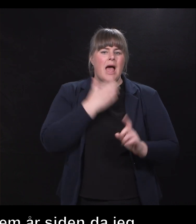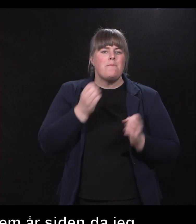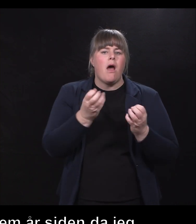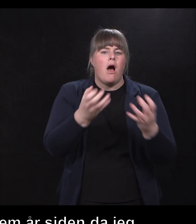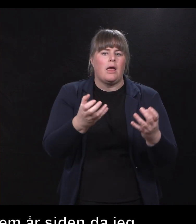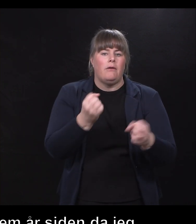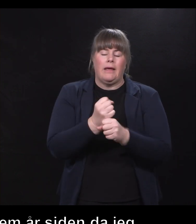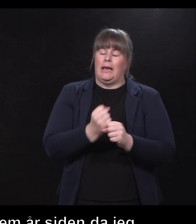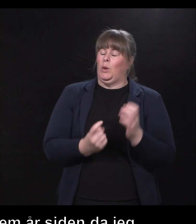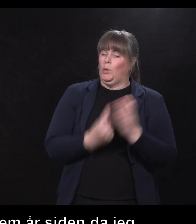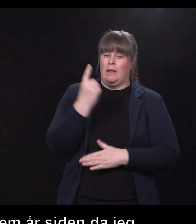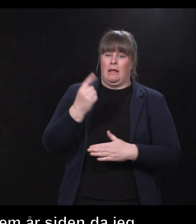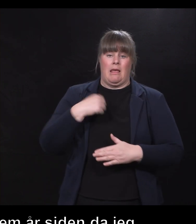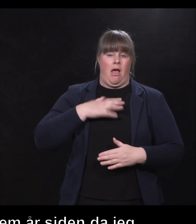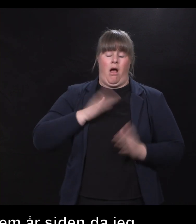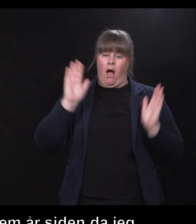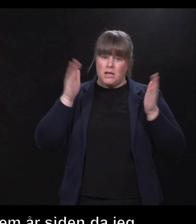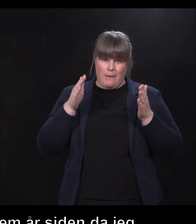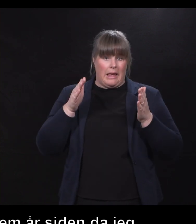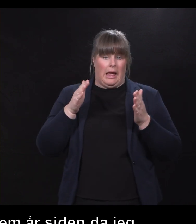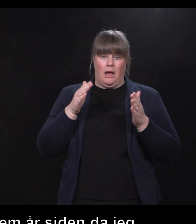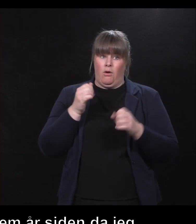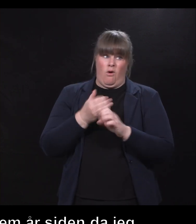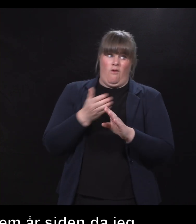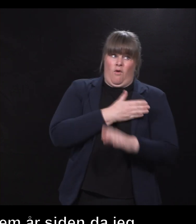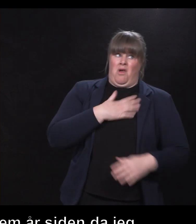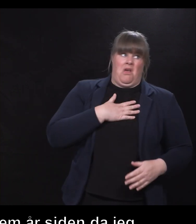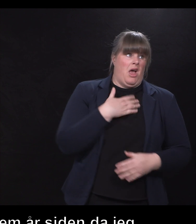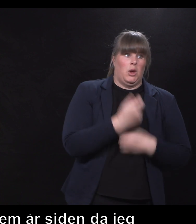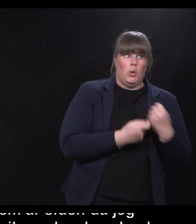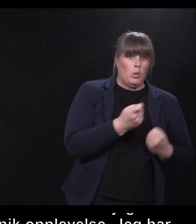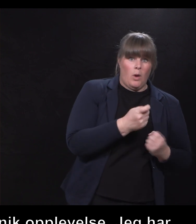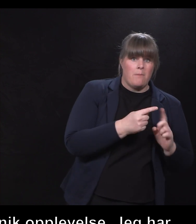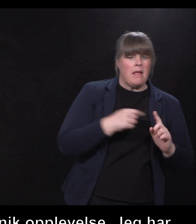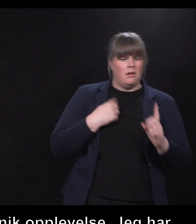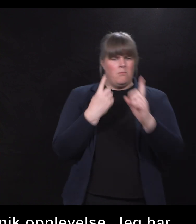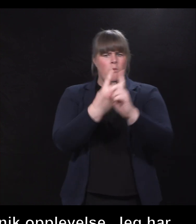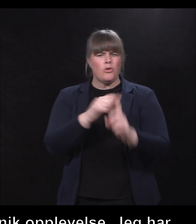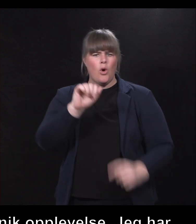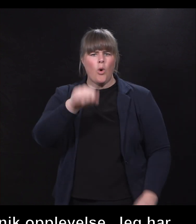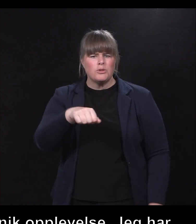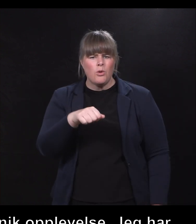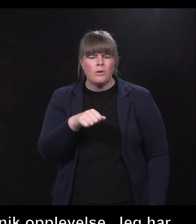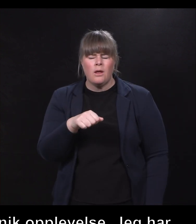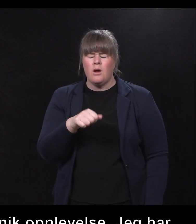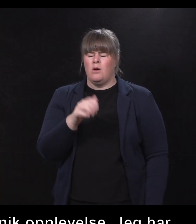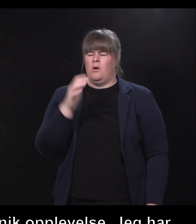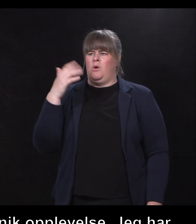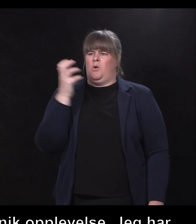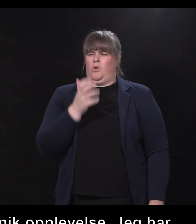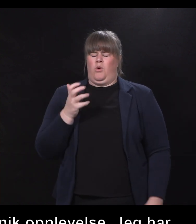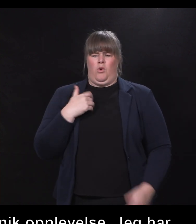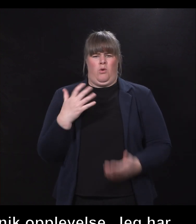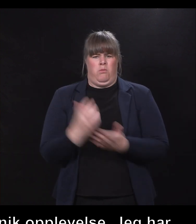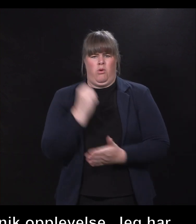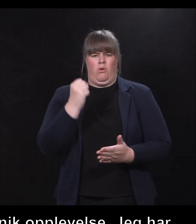Asperger, og ellers ikke gjort noe særlig før i livet. Men det å møte Åsmund ga jo rett og slett en ting man aldri kunne fått